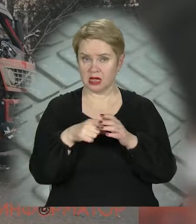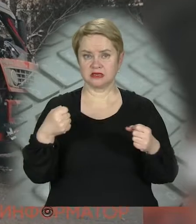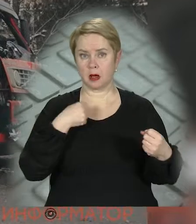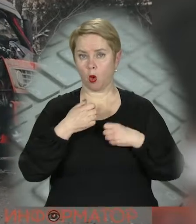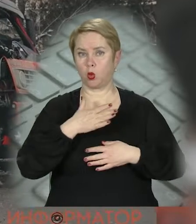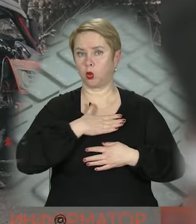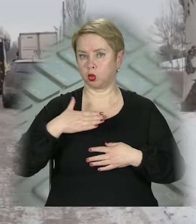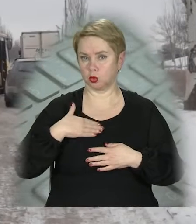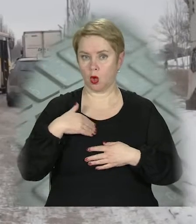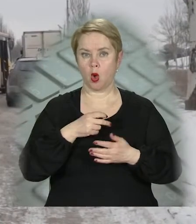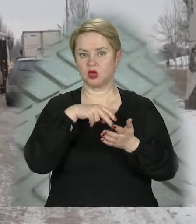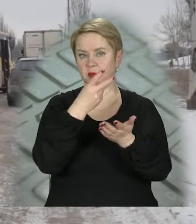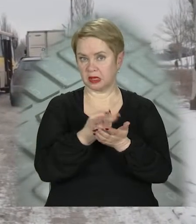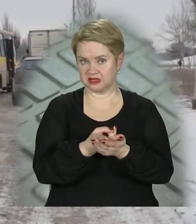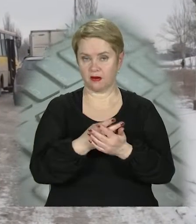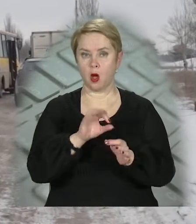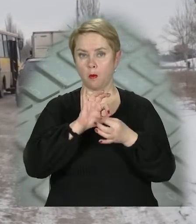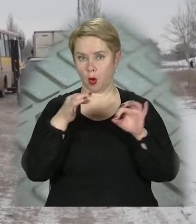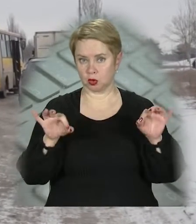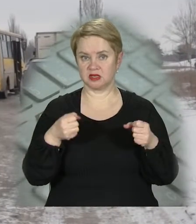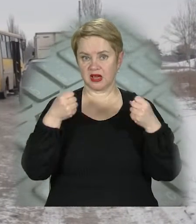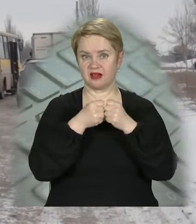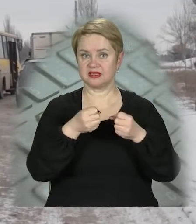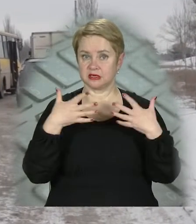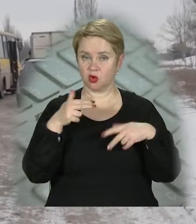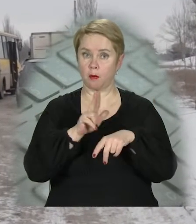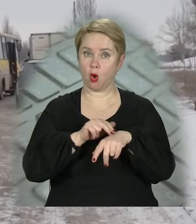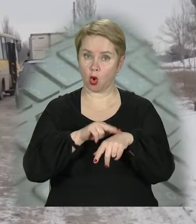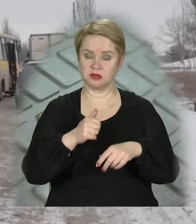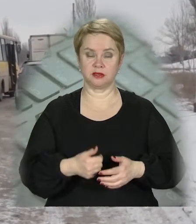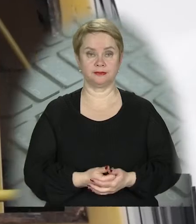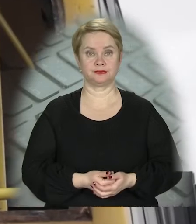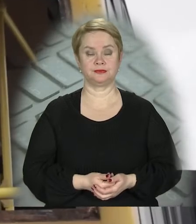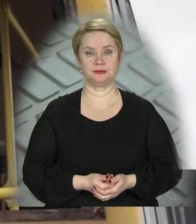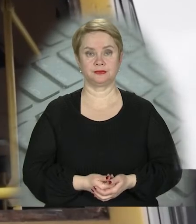забоєм грудної клітини його госпіталізували. Подроби ці аварії з'ясовують правоохоронці.